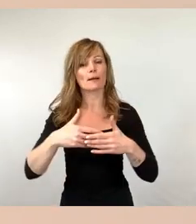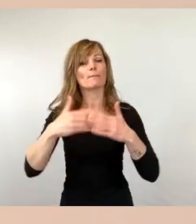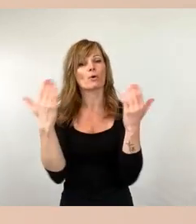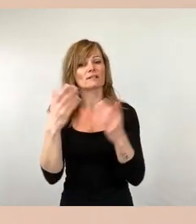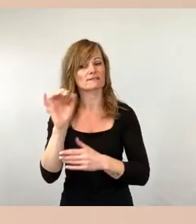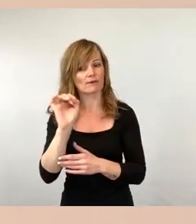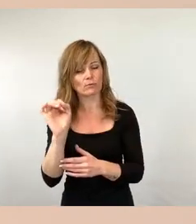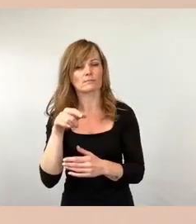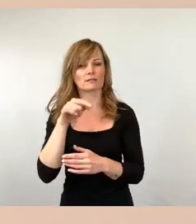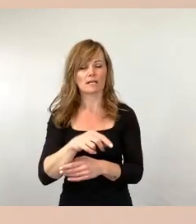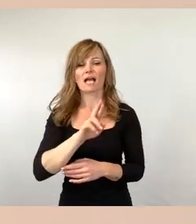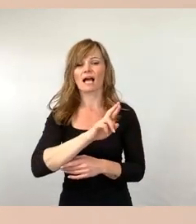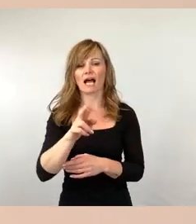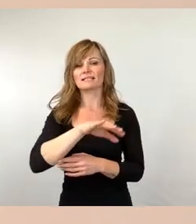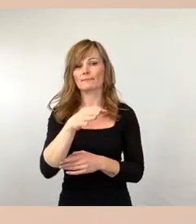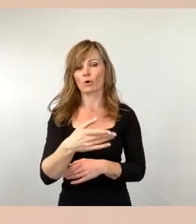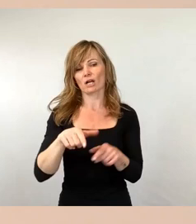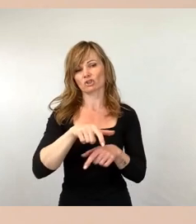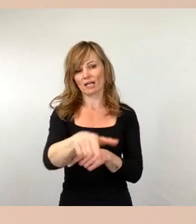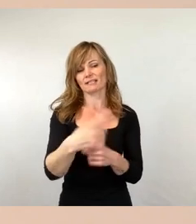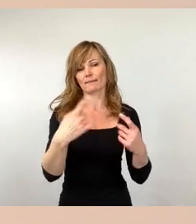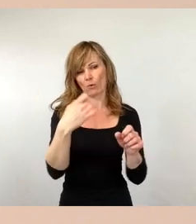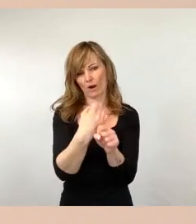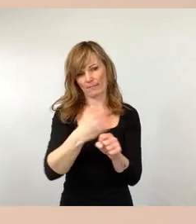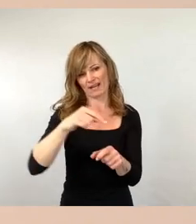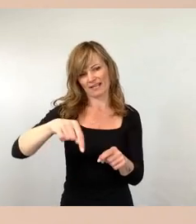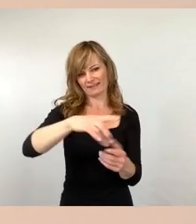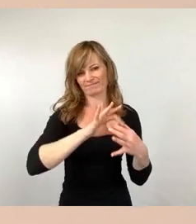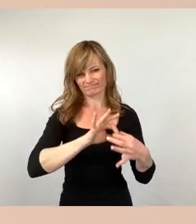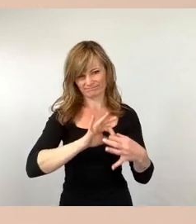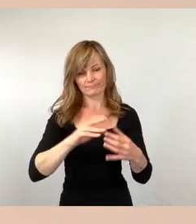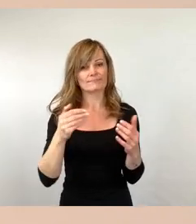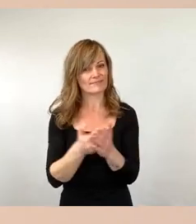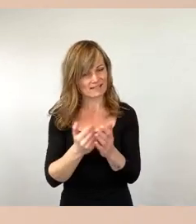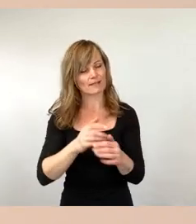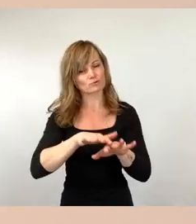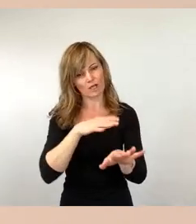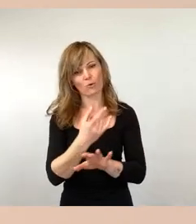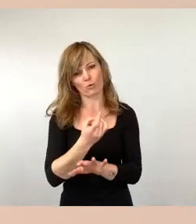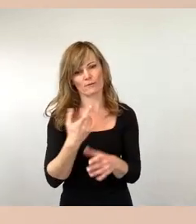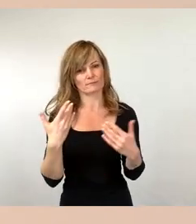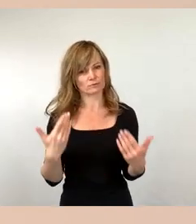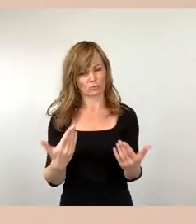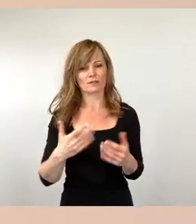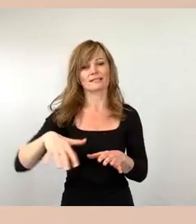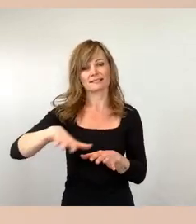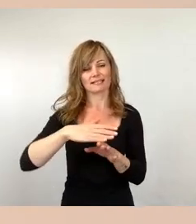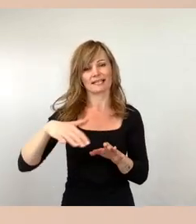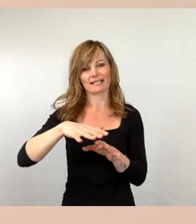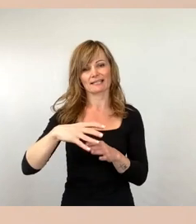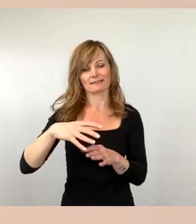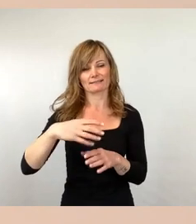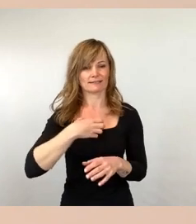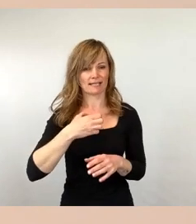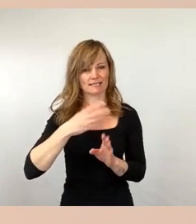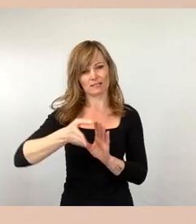der Radeburger Straße und damit die nahmit verbundenen Staus und Verkehrsverlagerung um Dresden-Nordner zurückzuführen. Also räumlich auf ein ganz